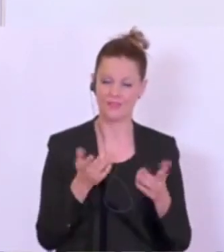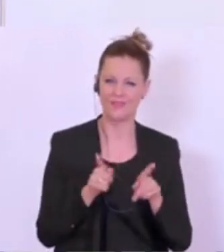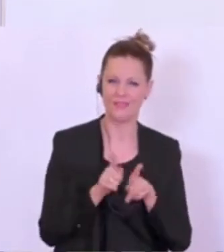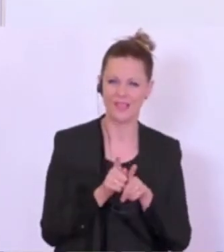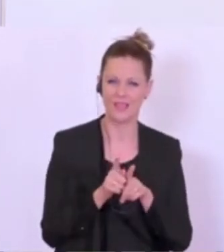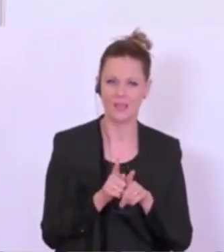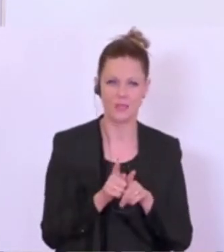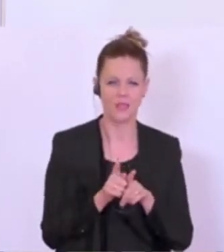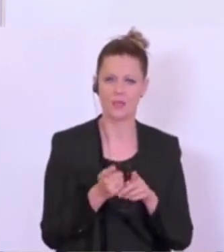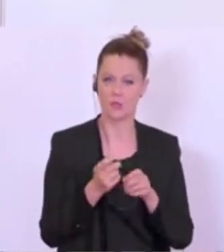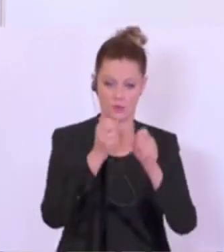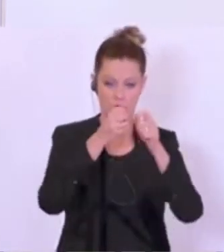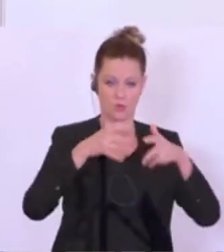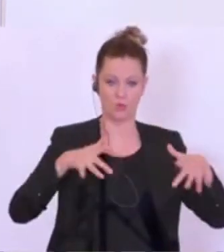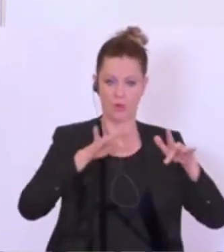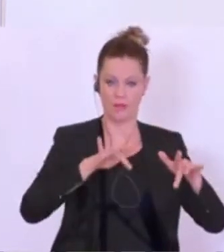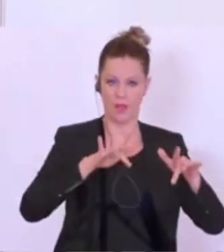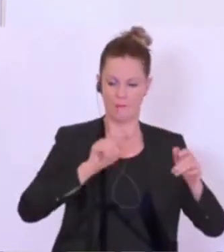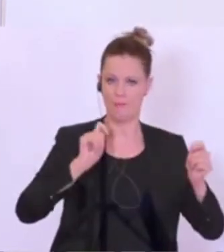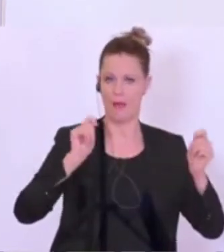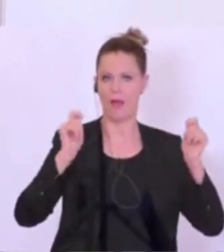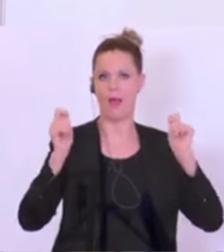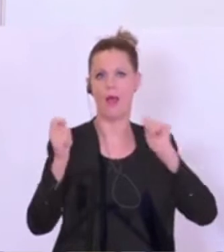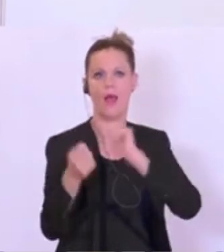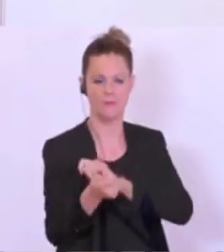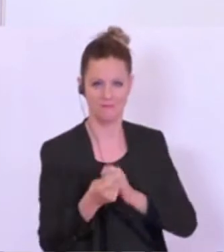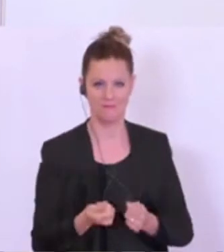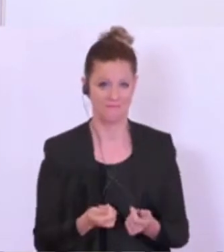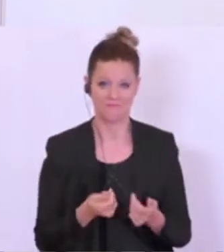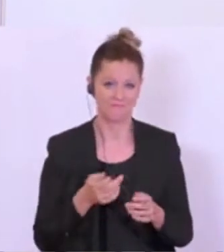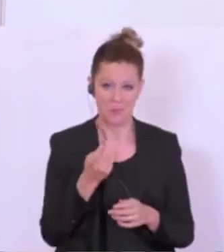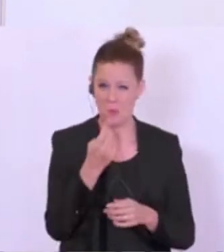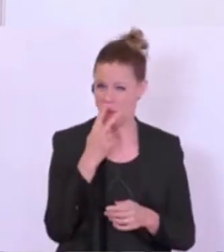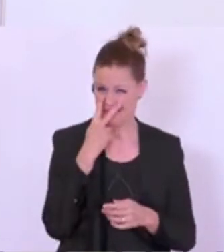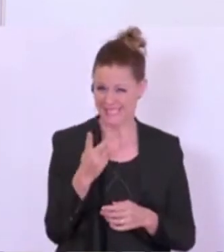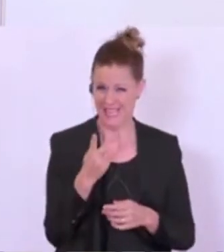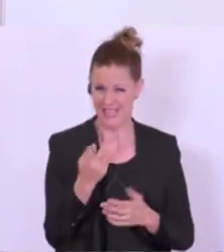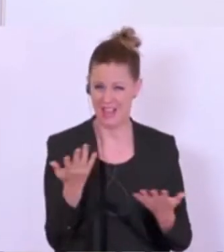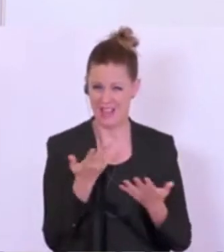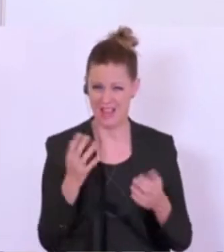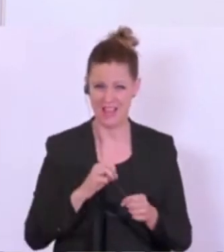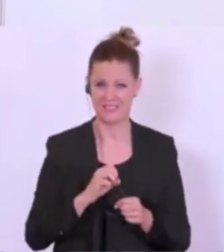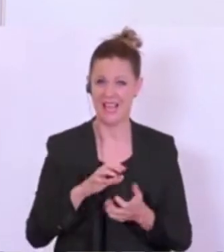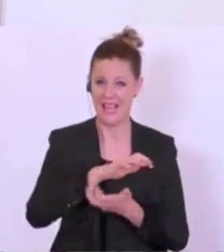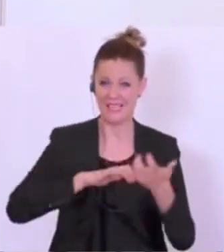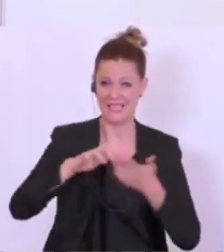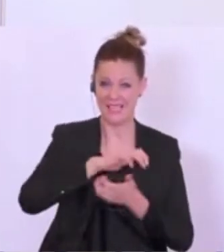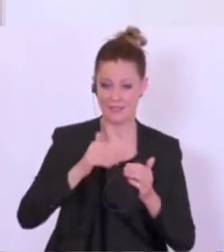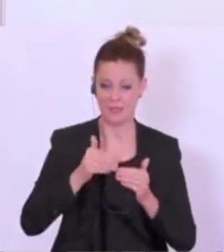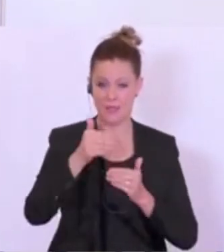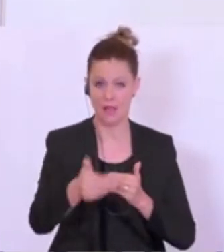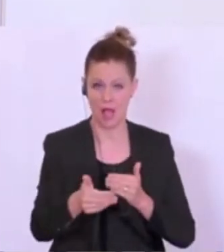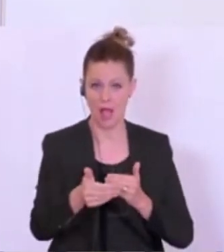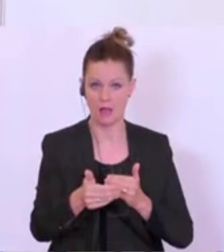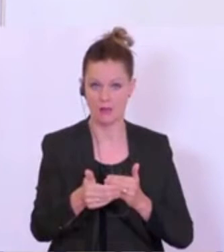von bestehenden Strukturwandel. Also wir werden sehen, dass nach der Krise zum Beispiel eben vorher angelegte Strukturwandel